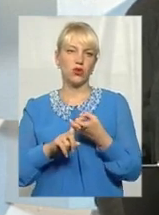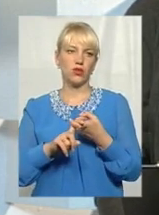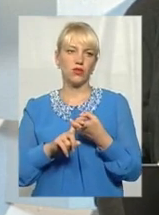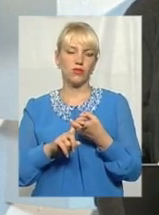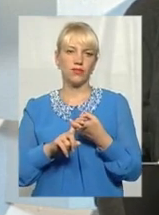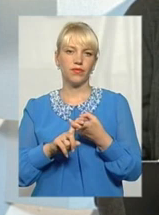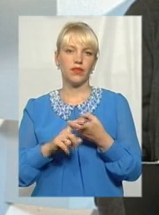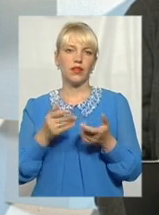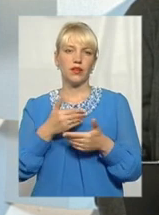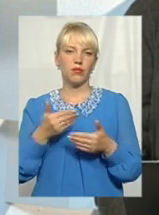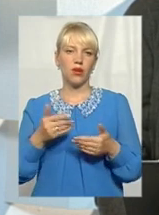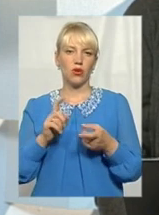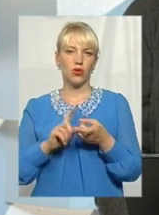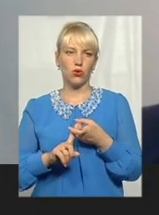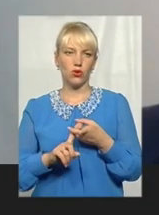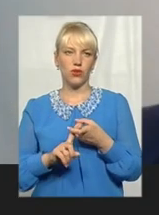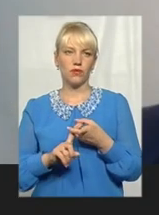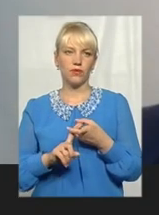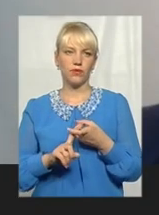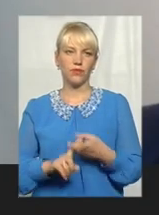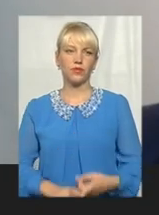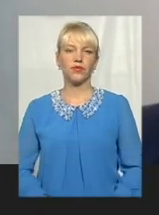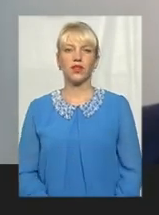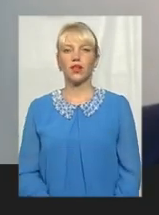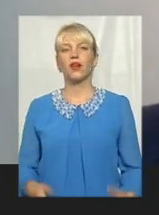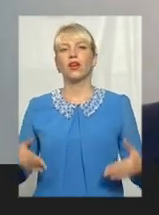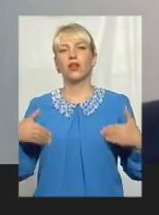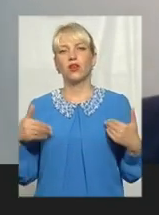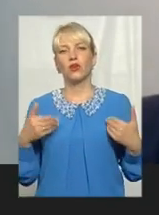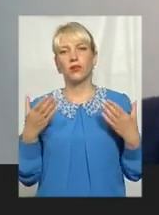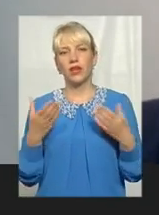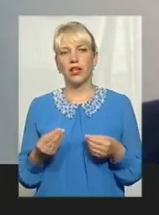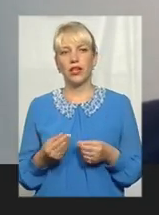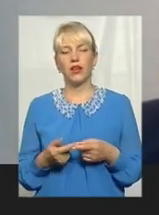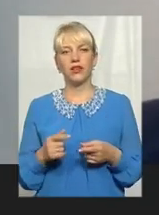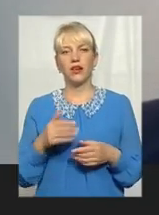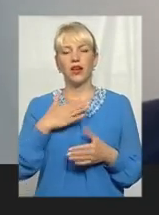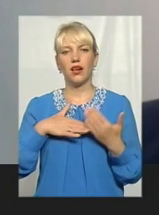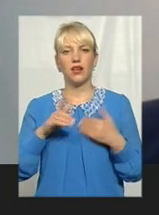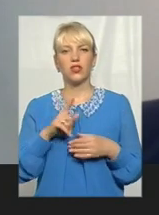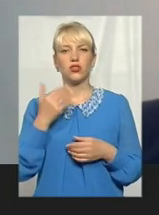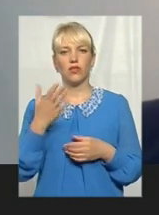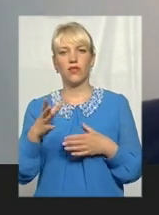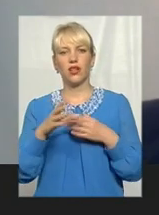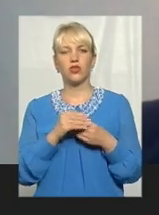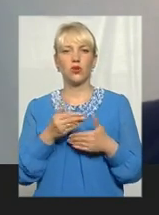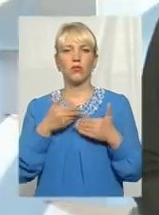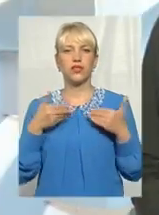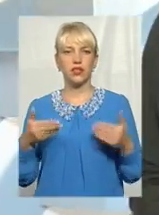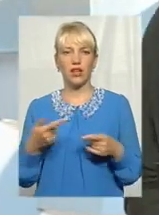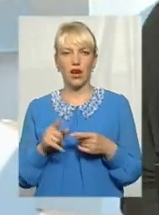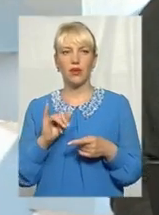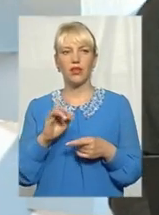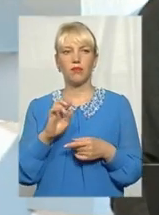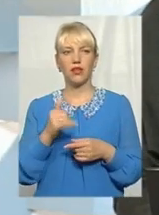Ми готові? Відчинь, 100 дітей. Доброго дня, пане Анатолій, раді, що ви сьогодні з нами і дуже